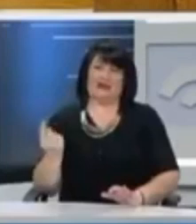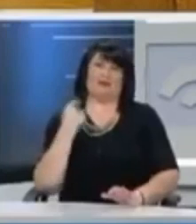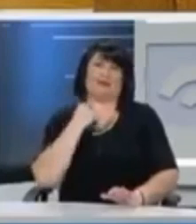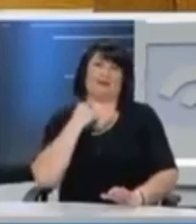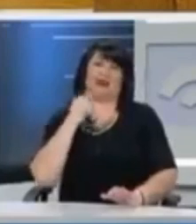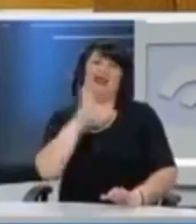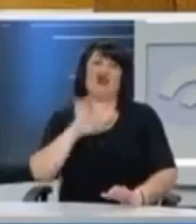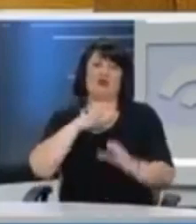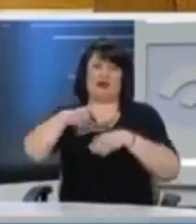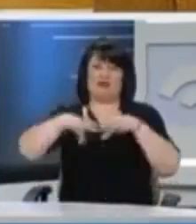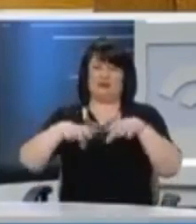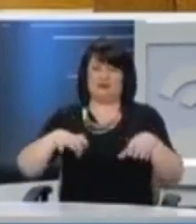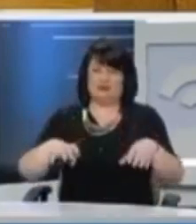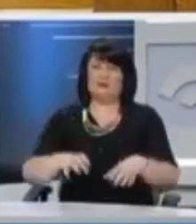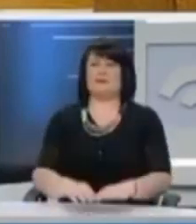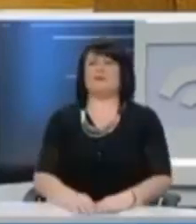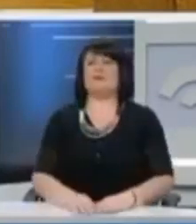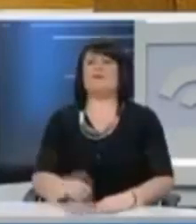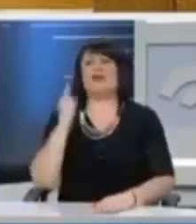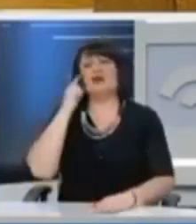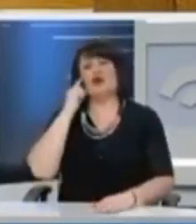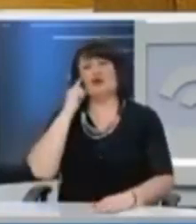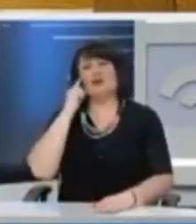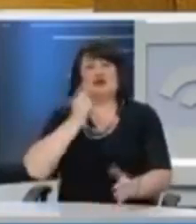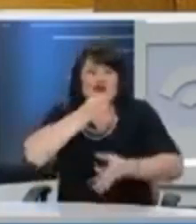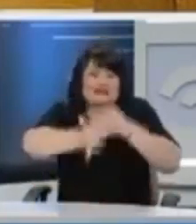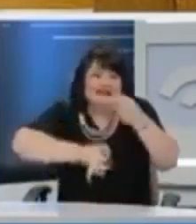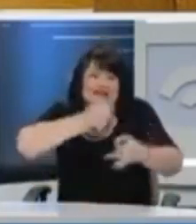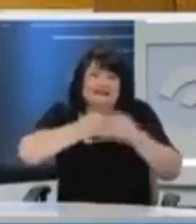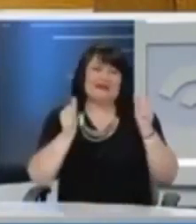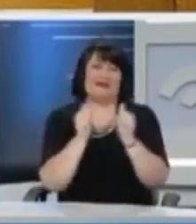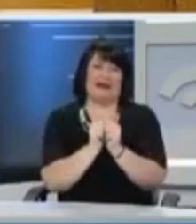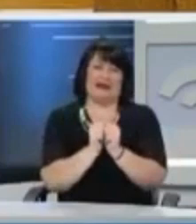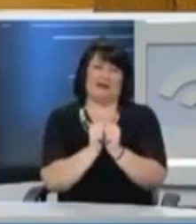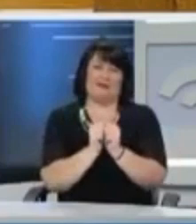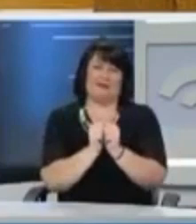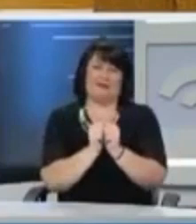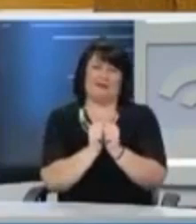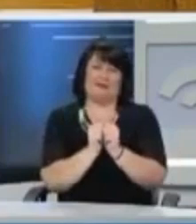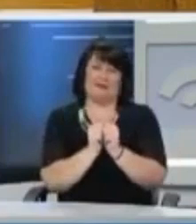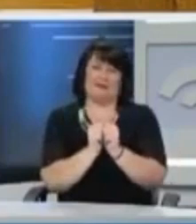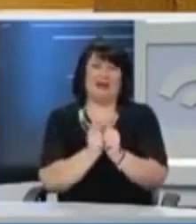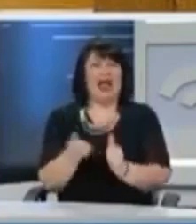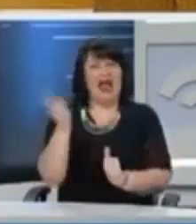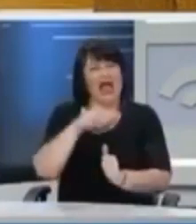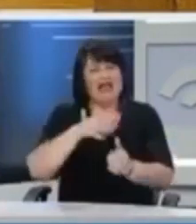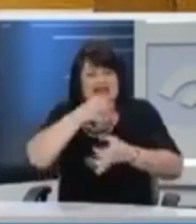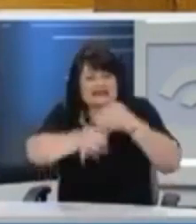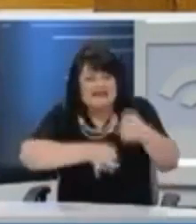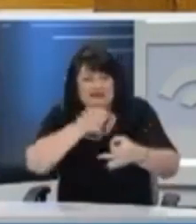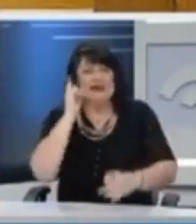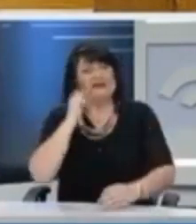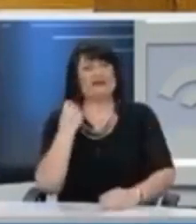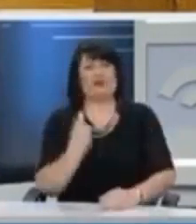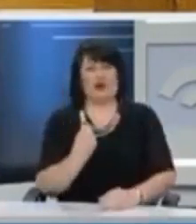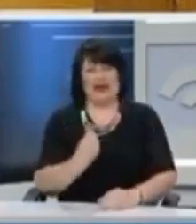νούμερα που πηγαίνει ο κύριος Σαλβίνη νομίζω ότι θα έχετε προβλήμα. Αυτή είναι μια φιλική συμβουλή. Και μια άλλη φιλική συμβουλή. Ξέρετε